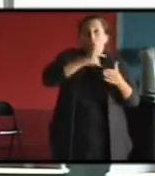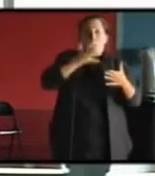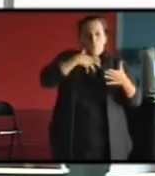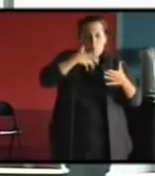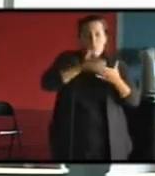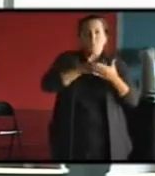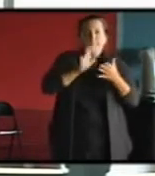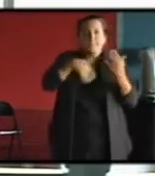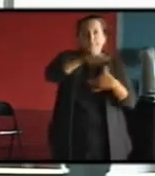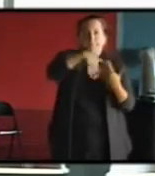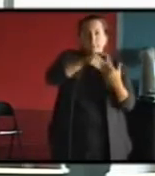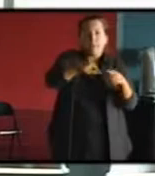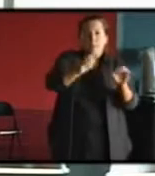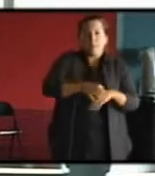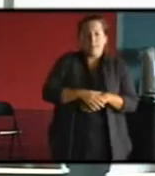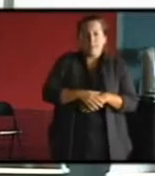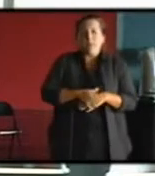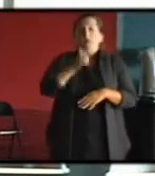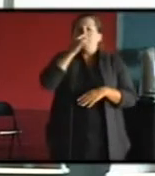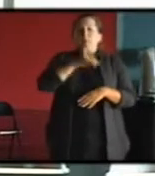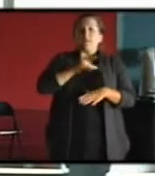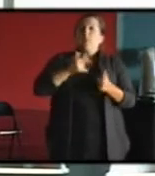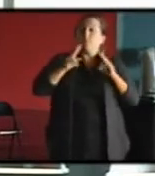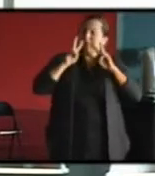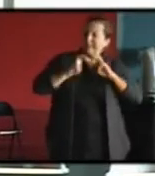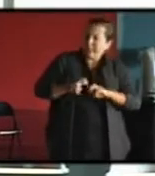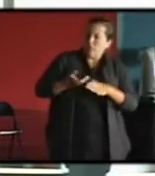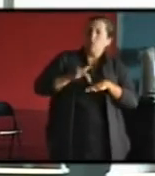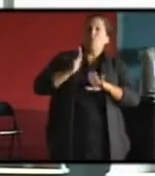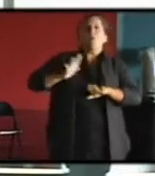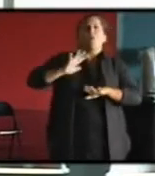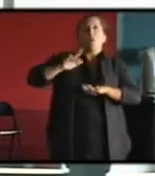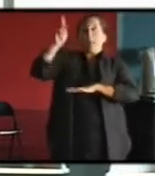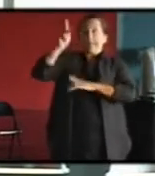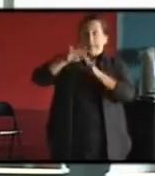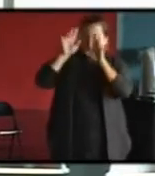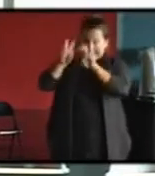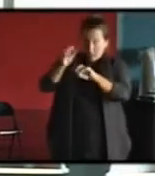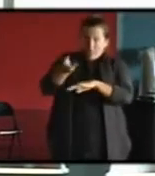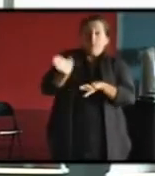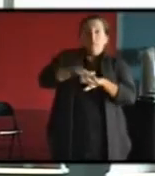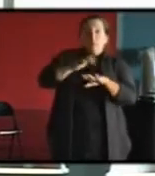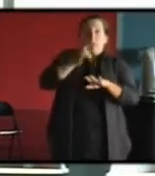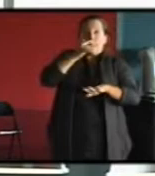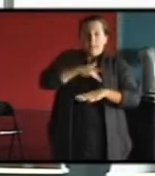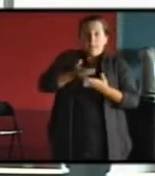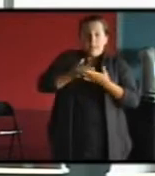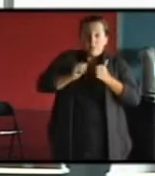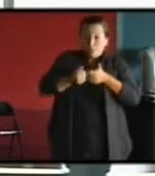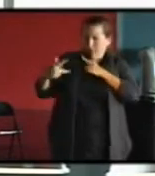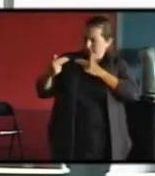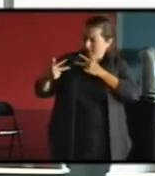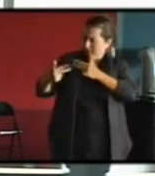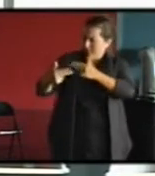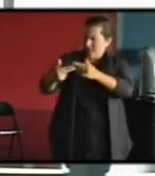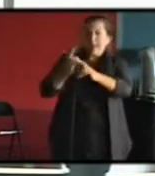bâtiment. L'hypothèse qu'on a faite, suite quand même à des analyses assez anciennes du bâti parisien, c'est qu'on pouvait assimiler chaque période historique avec